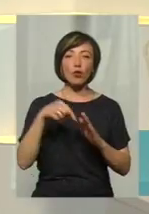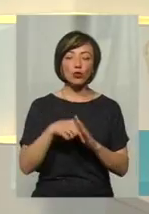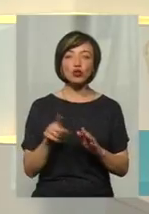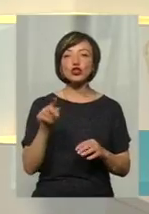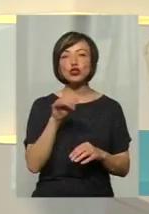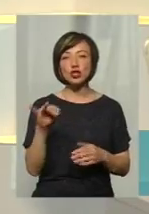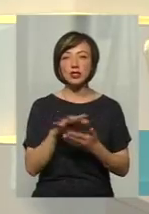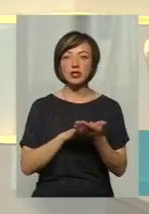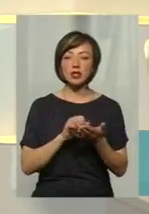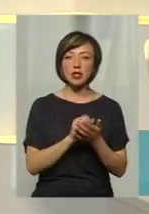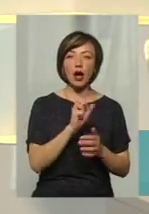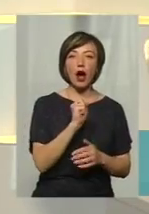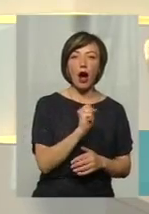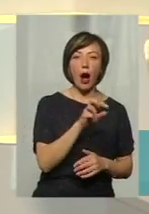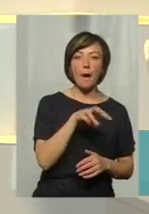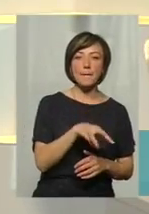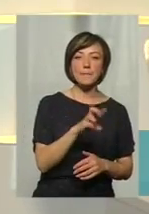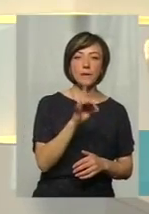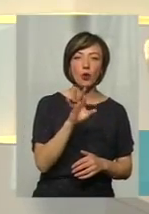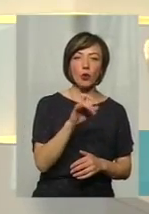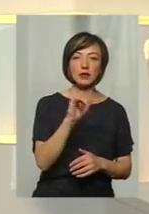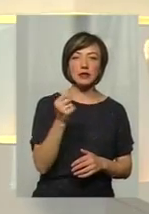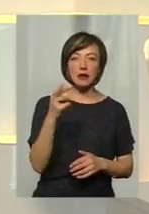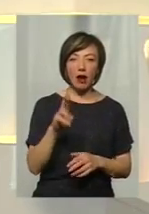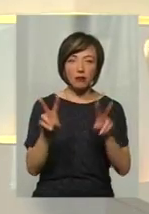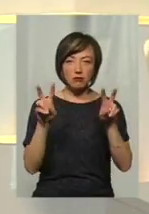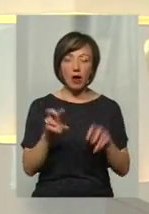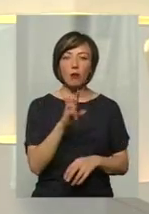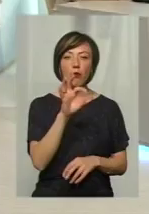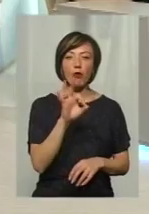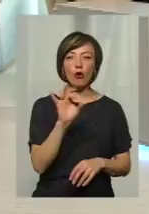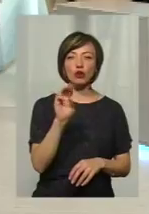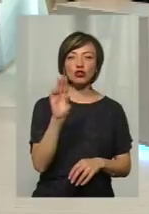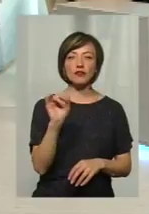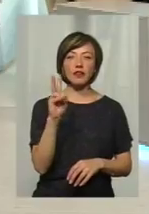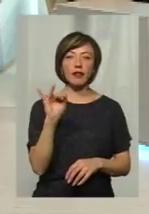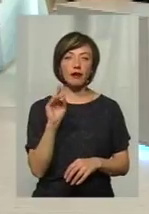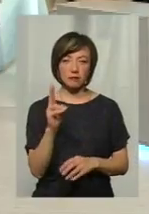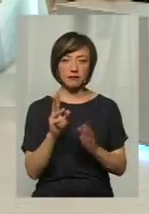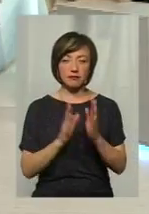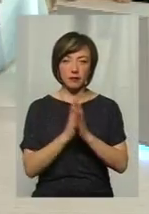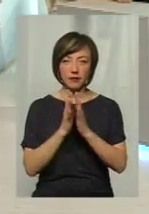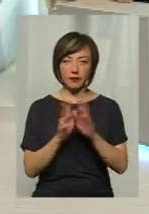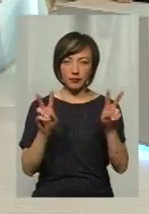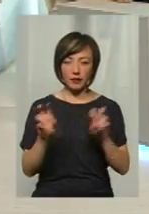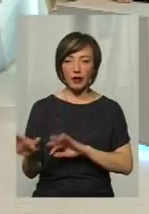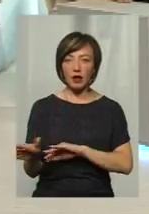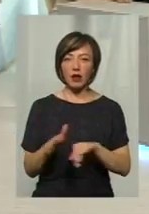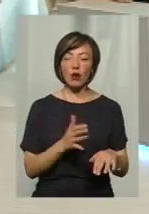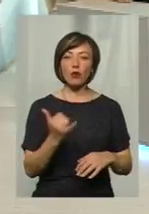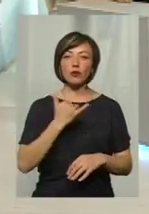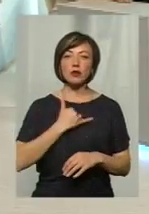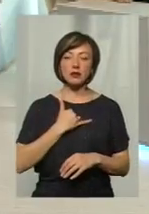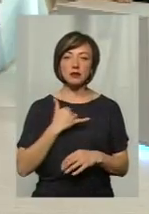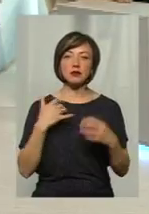знищать амброзію і борщівник в нашій області назавжди, говоримо сьогодні з нашим гостем. Знайомтеся, нашій студії Володимир Івасюк, начальник